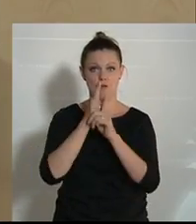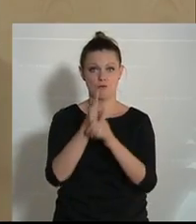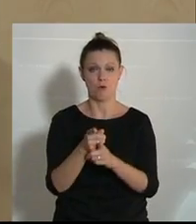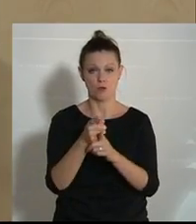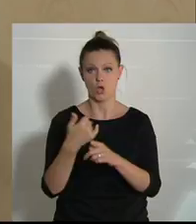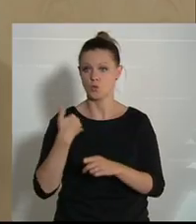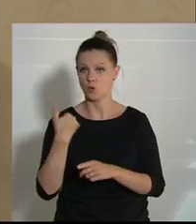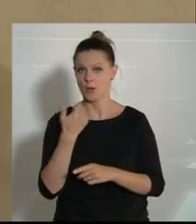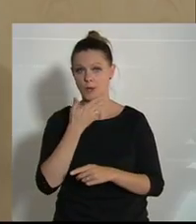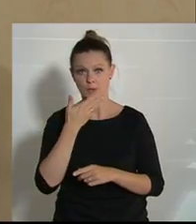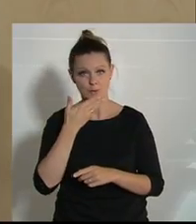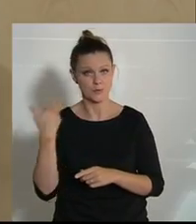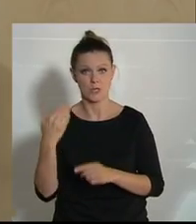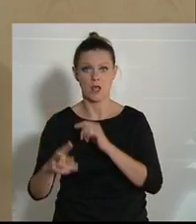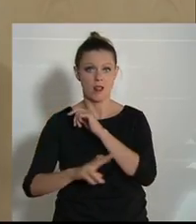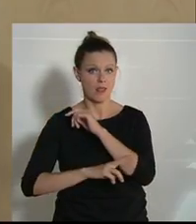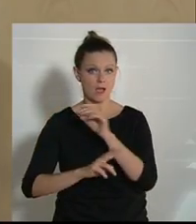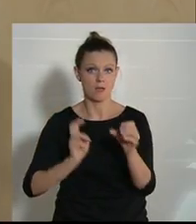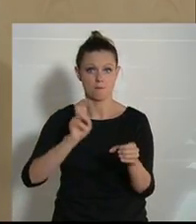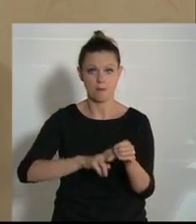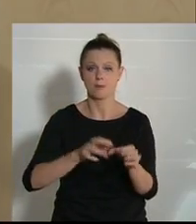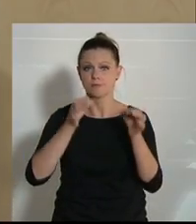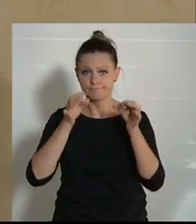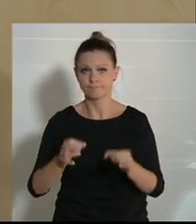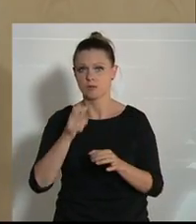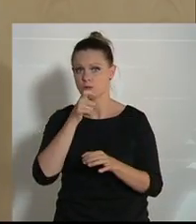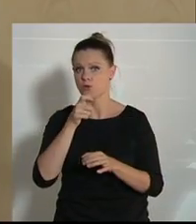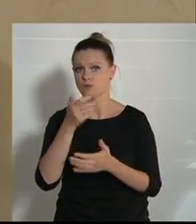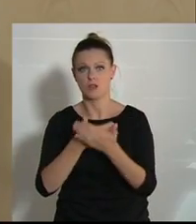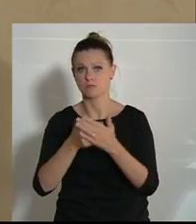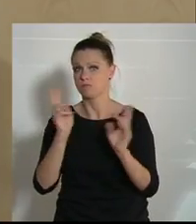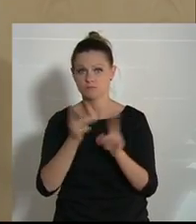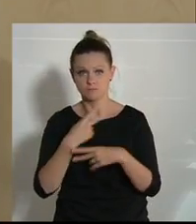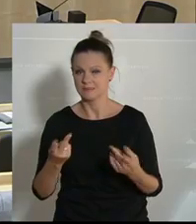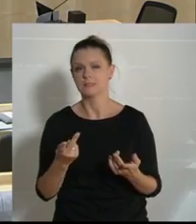Möglichkeit haben, eine Lehre oder eine ordentliche Berufsausbildung zu machen. Redaktion des Lohnniveaus Vielen